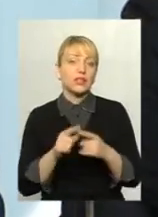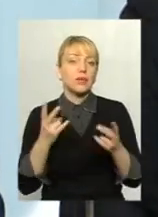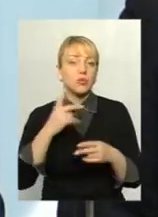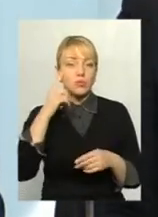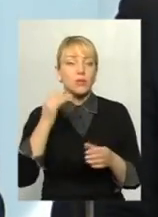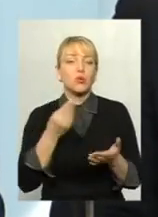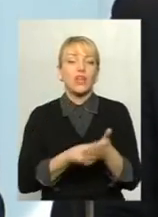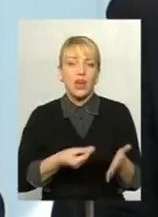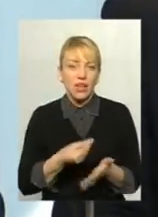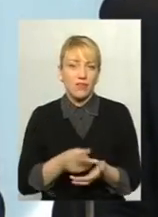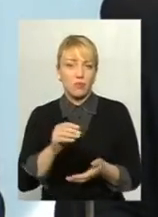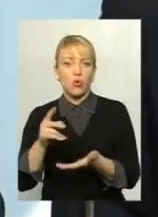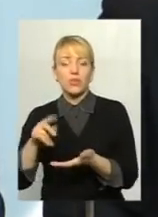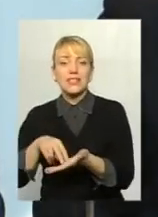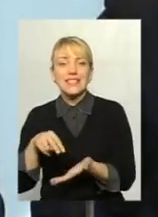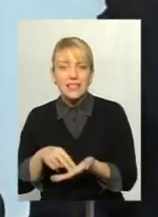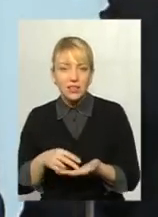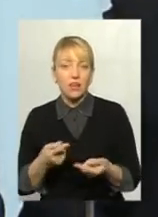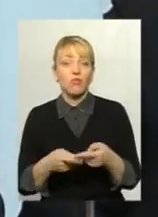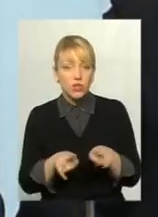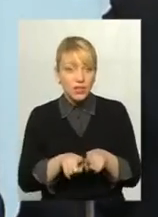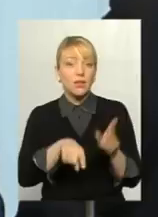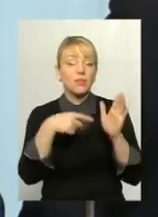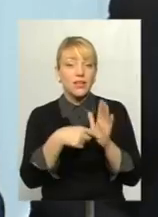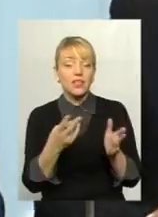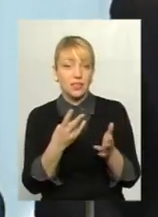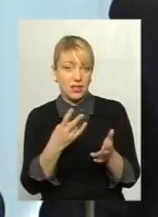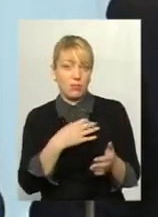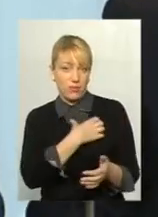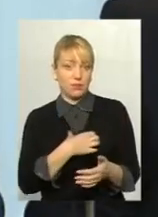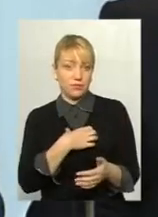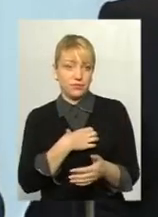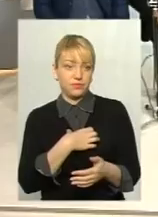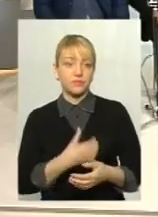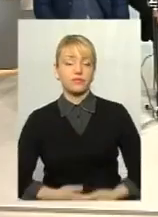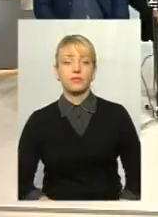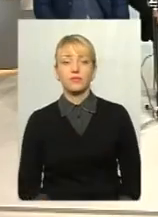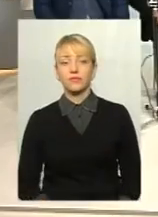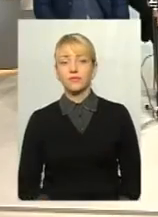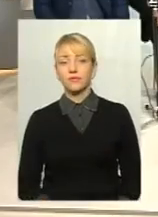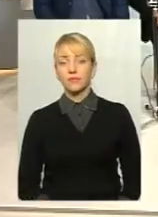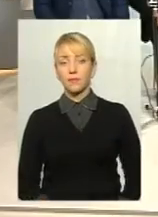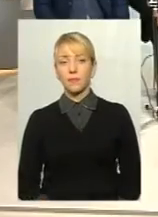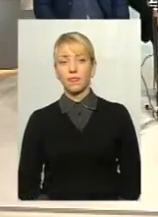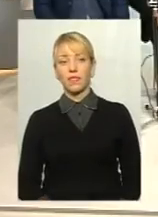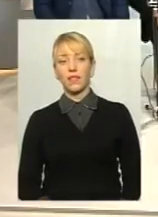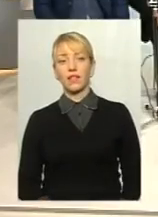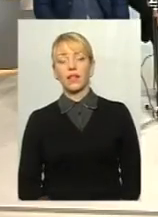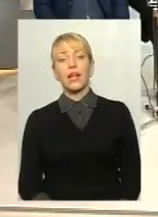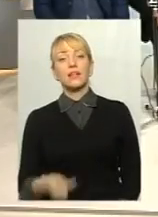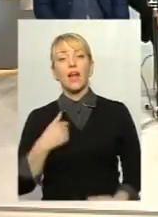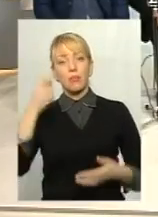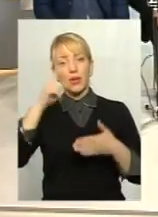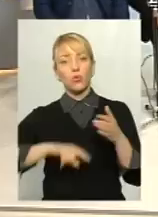тарифах, при таких цінах. От такі питання треба ставити на перший план. Я переконаний, що